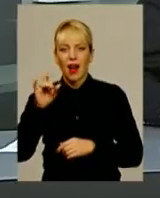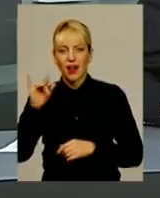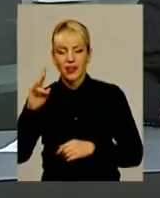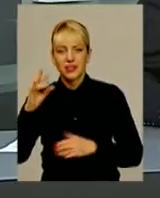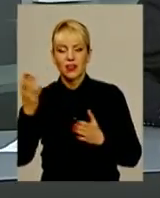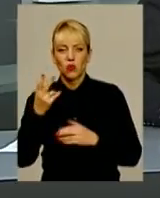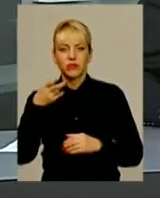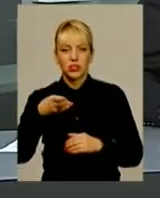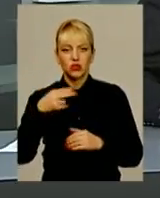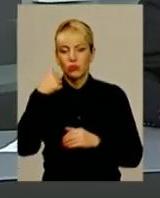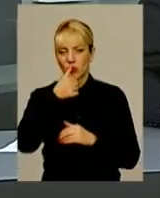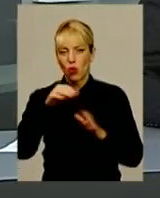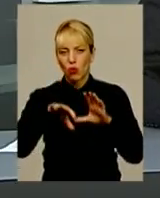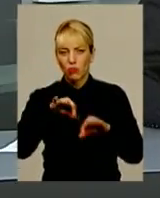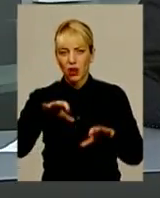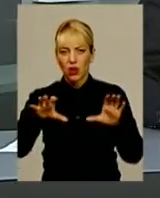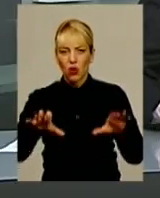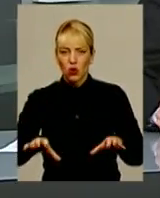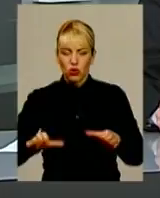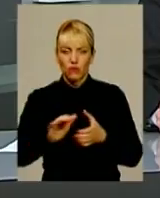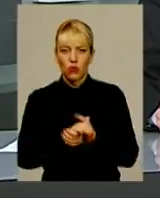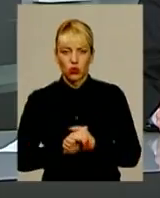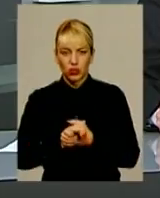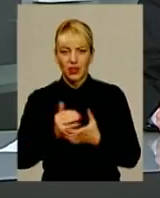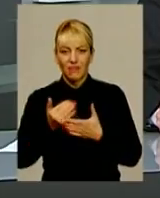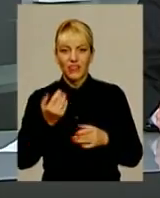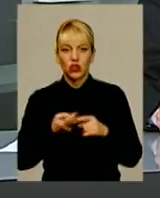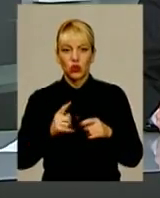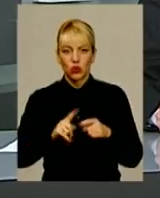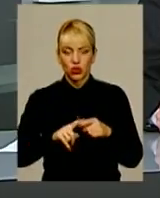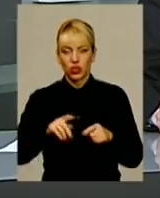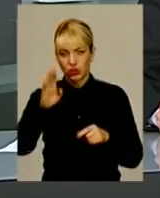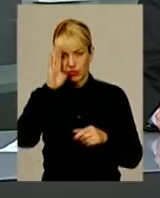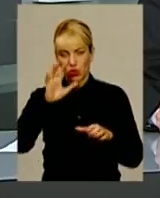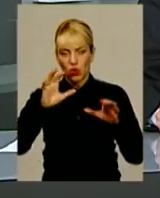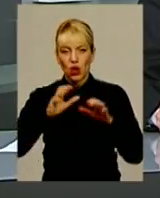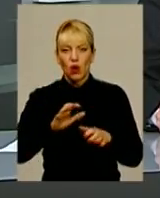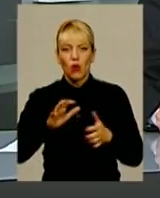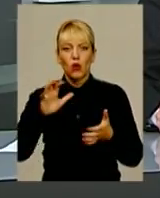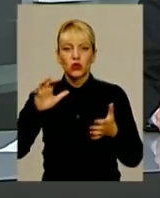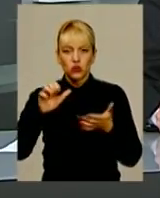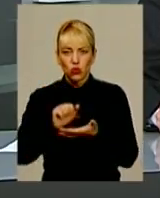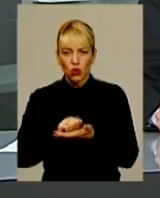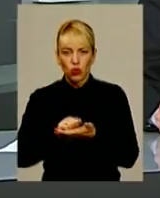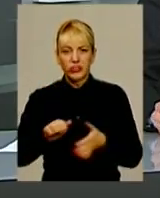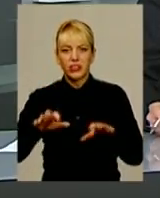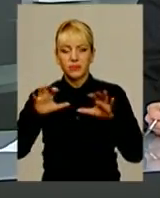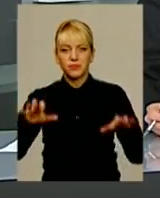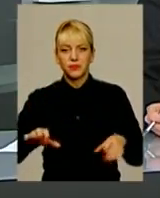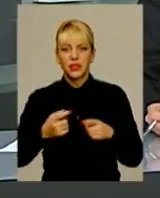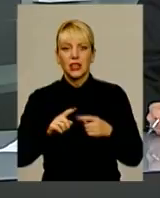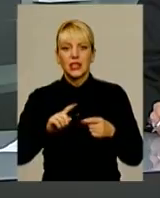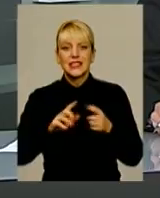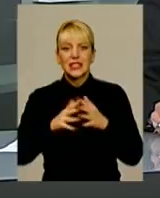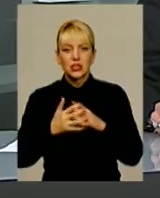році обрали головою колгоспу і відтоді чоловік очолює сільськогосподарське підприємство та орендує тутешні землі, і